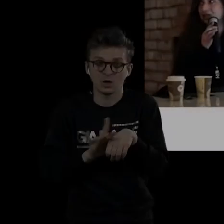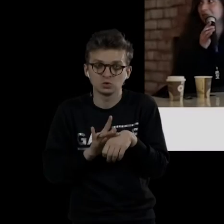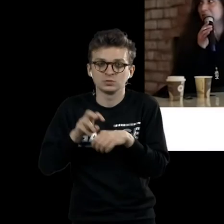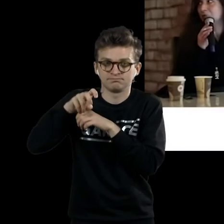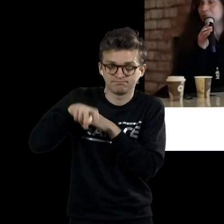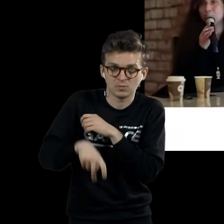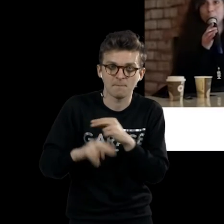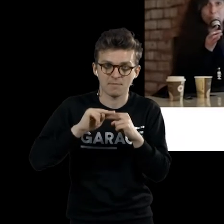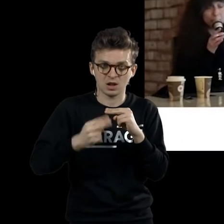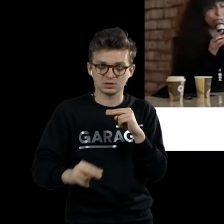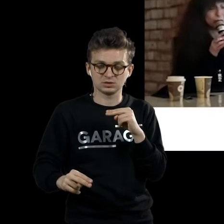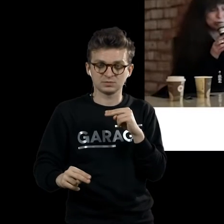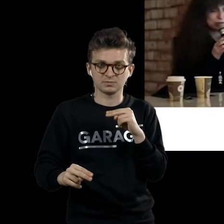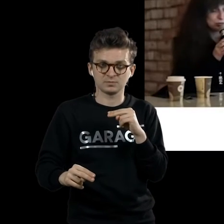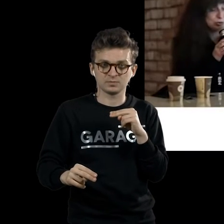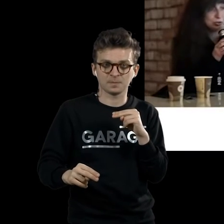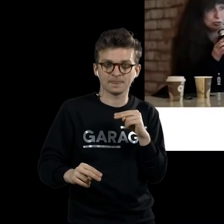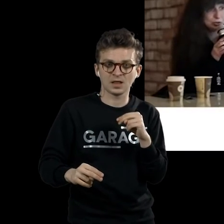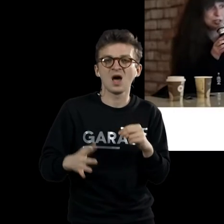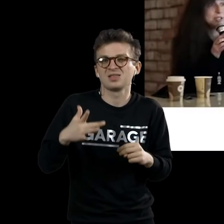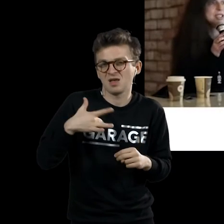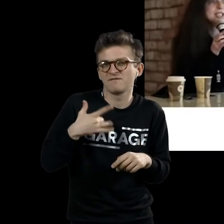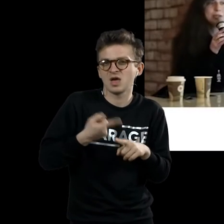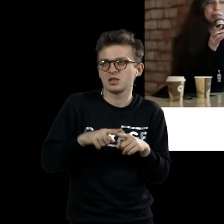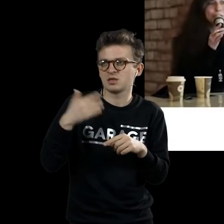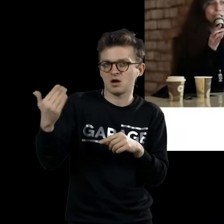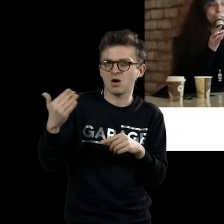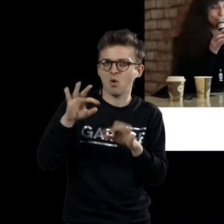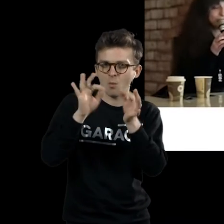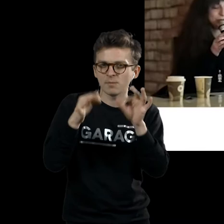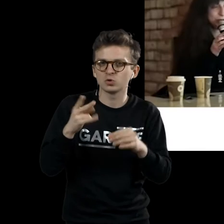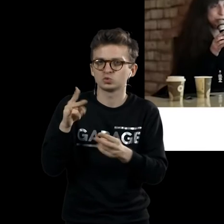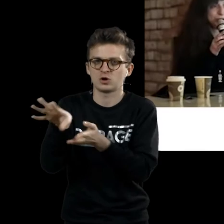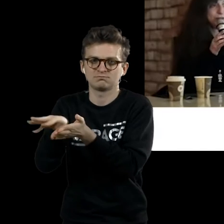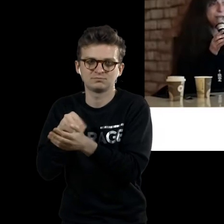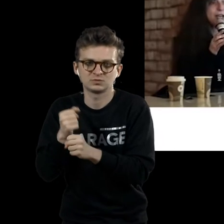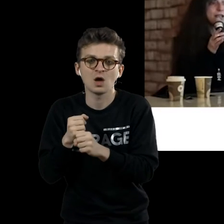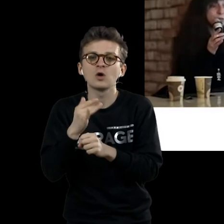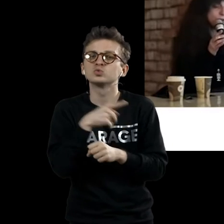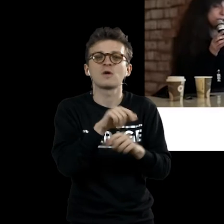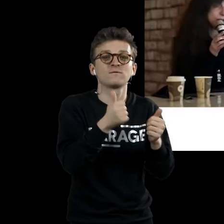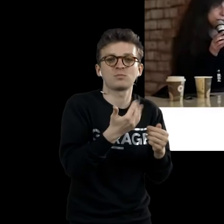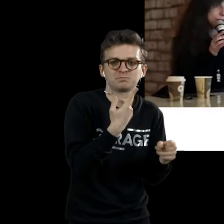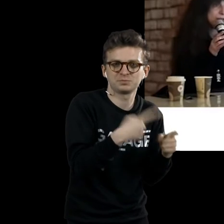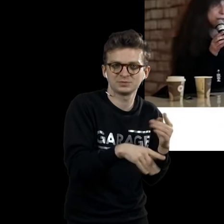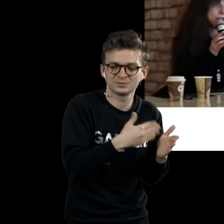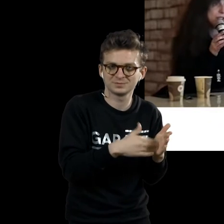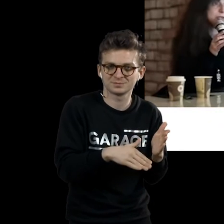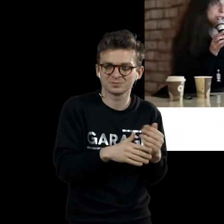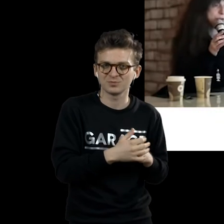Скорее всего, прямой прообраз работы Дюшана. Вот во что она превращается у Дюшана. Работа эта